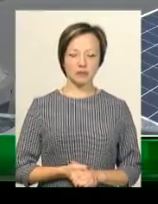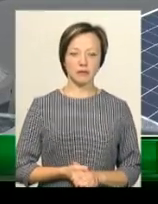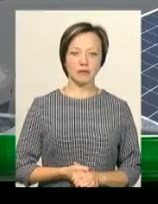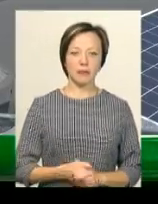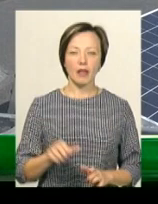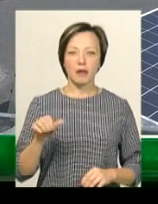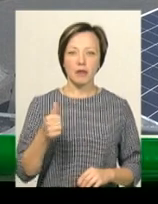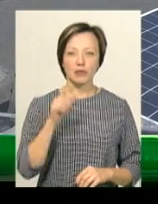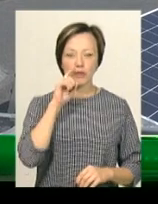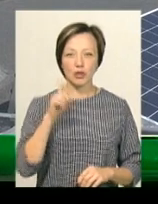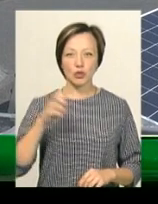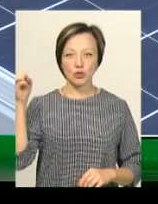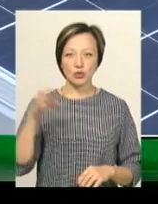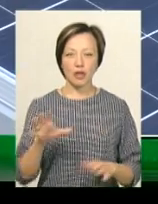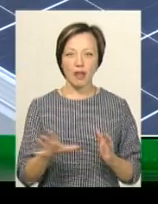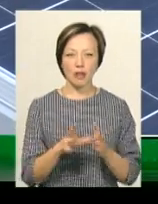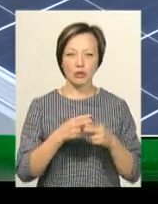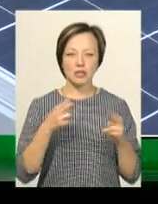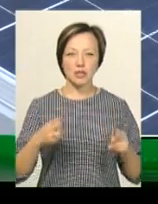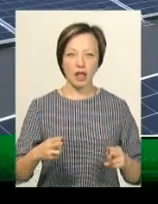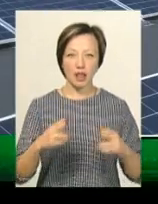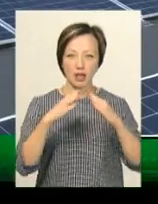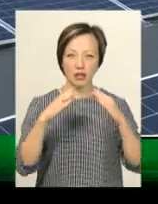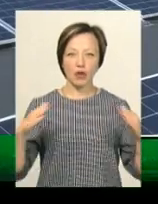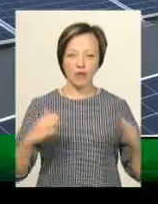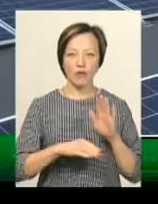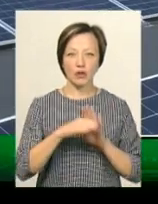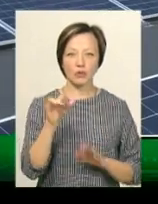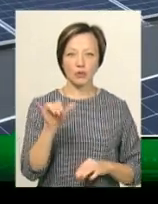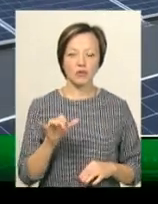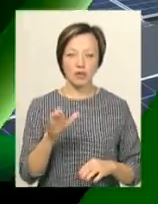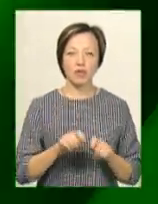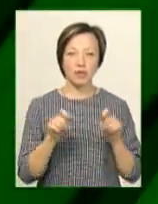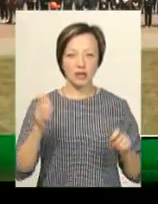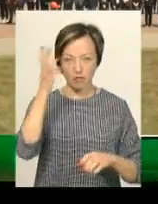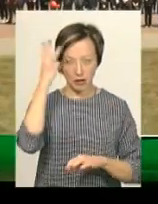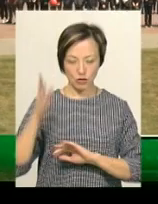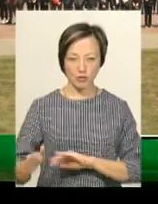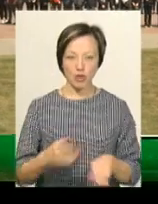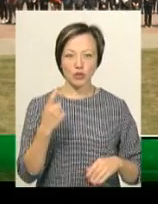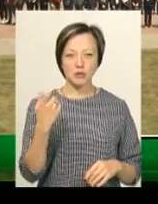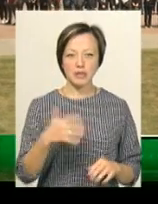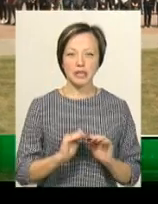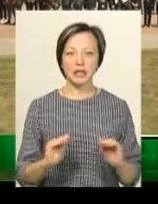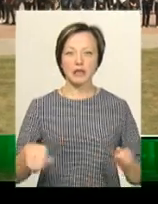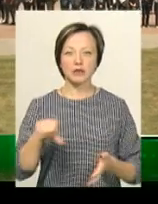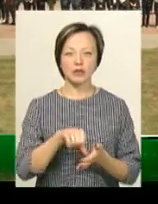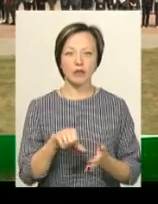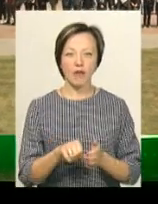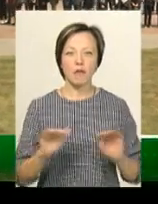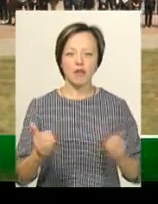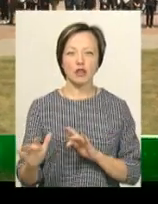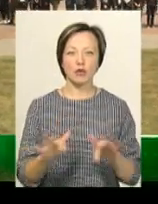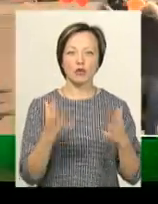Першу в Україні сонячну електростанцію на даху вишу відкрили сьогодні у Хмельницькому. 150 дітей взяли участь у